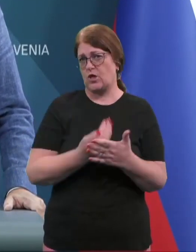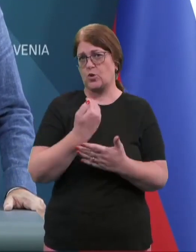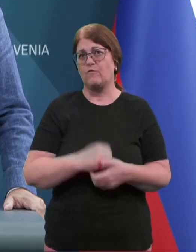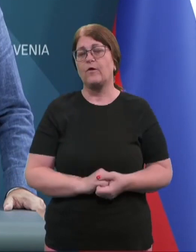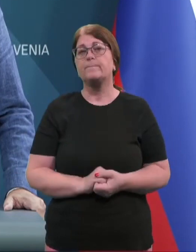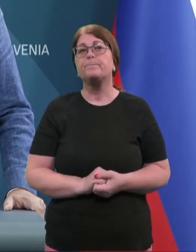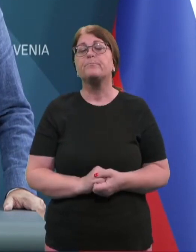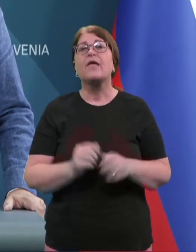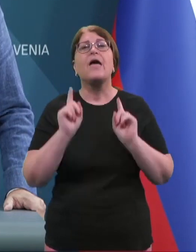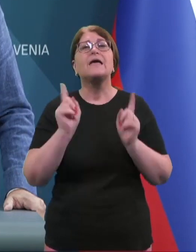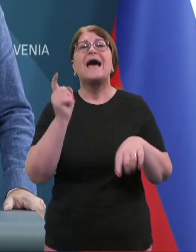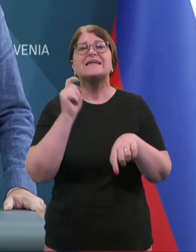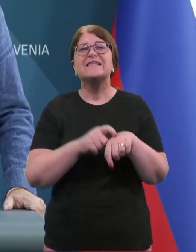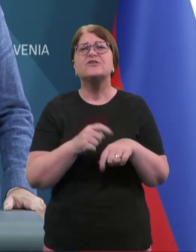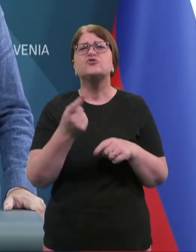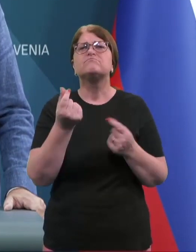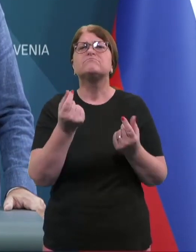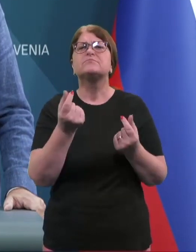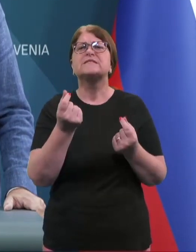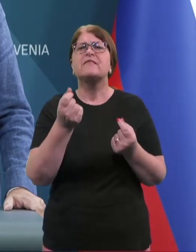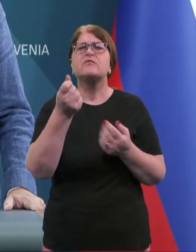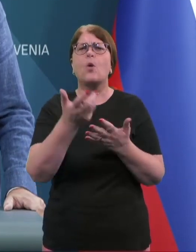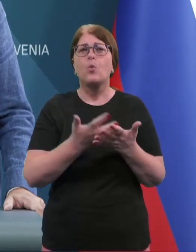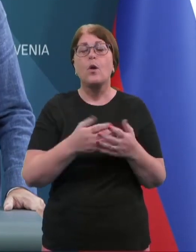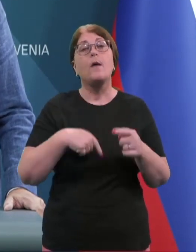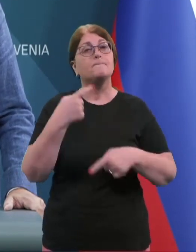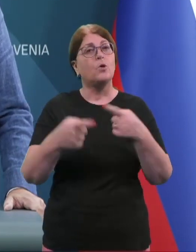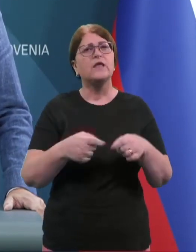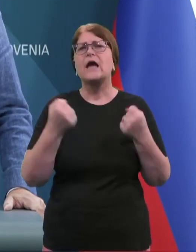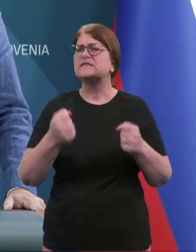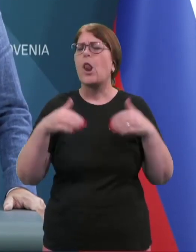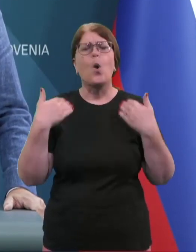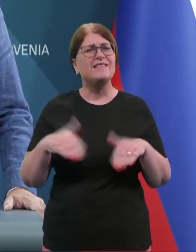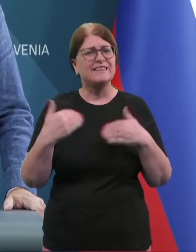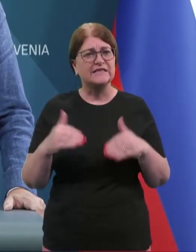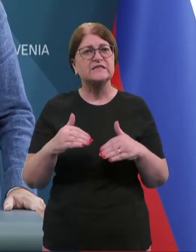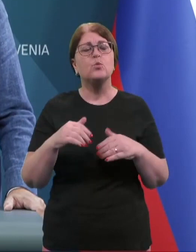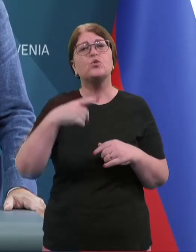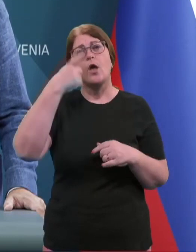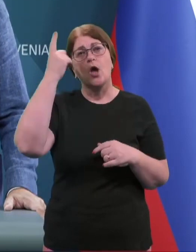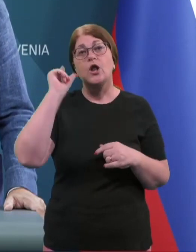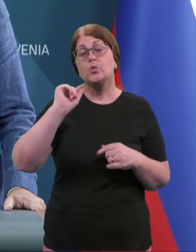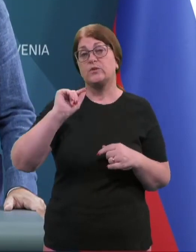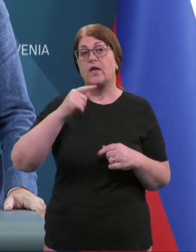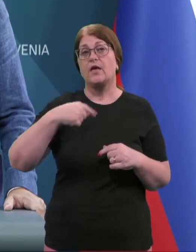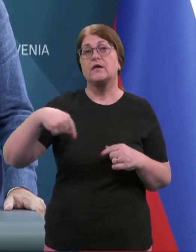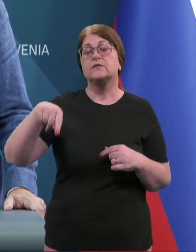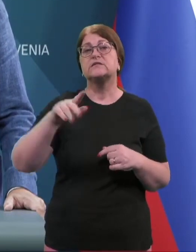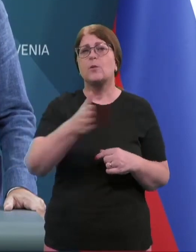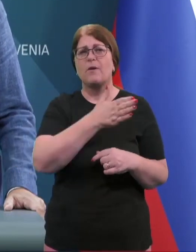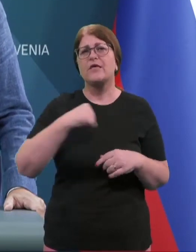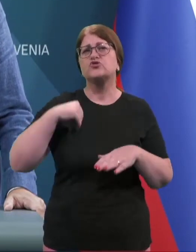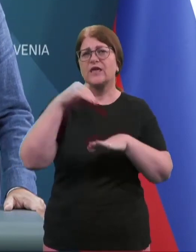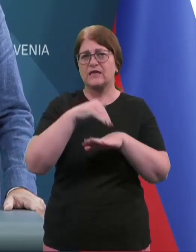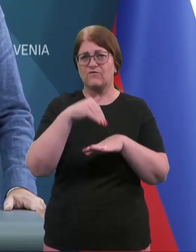Kar se tiče samih cenitov, poteka zelo intenzivno, ljudje so po naših